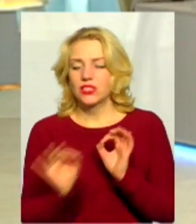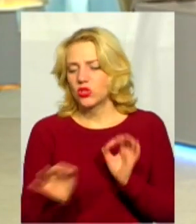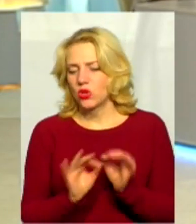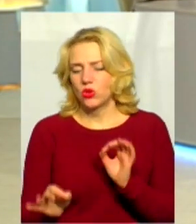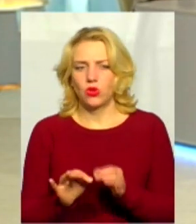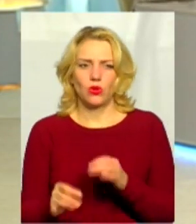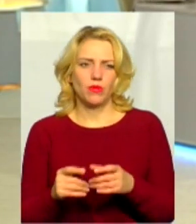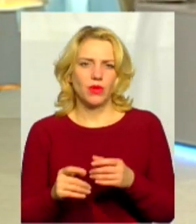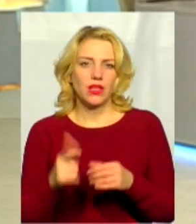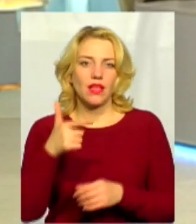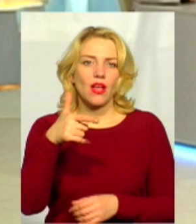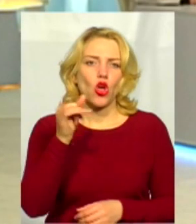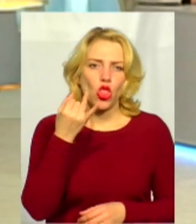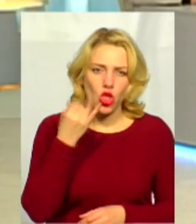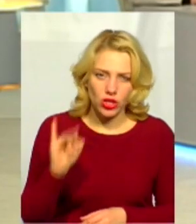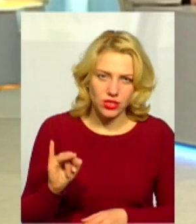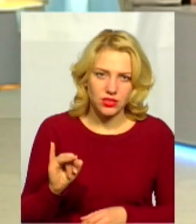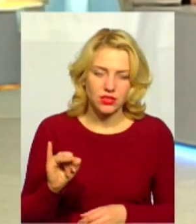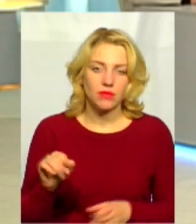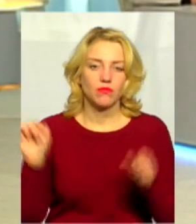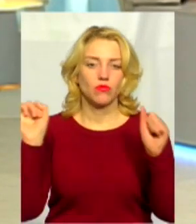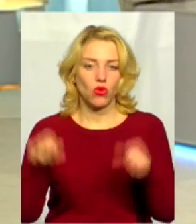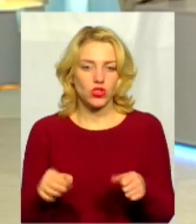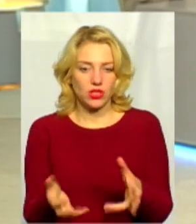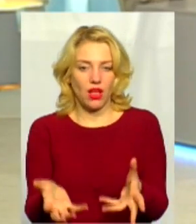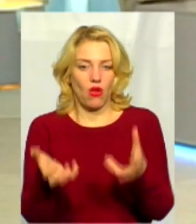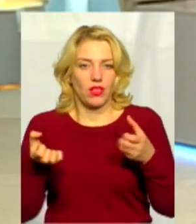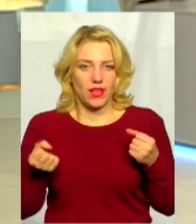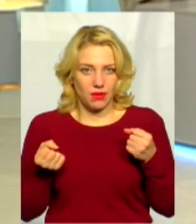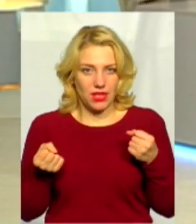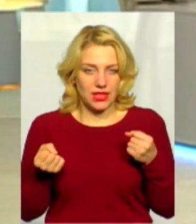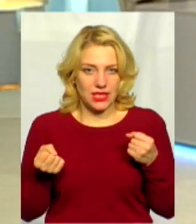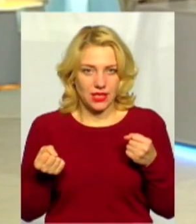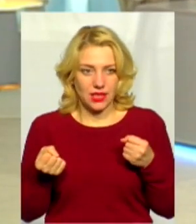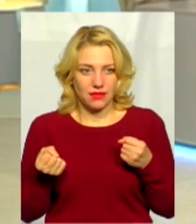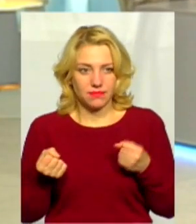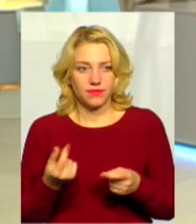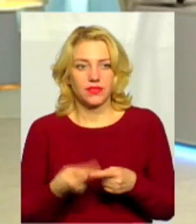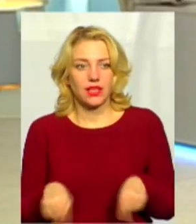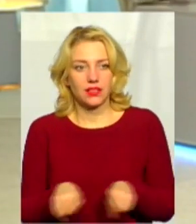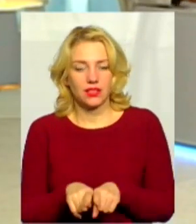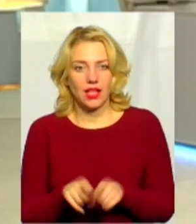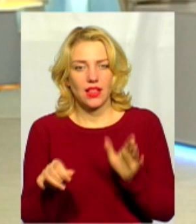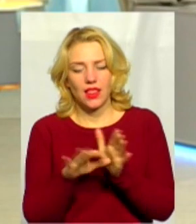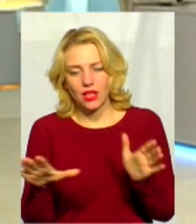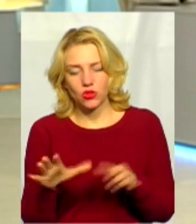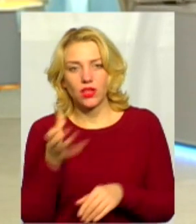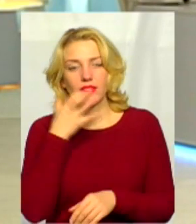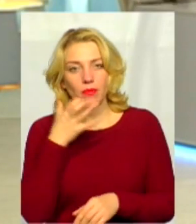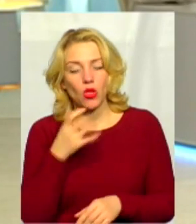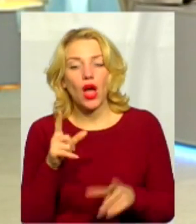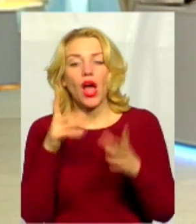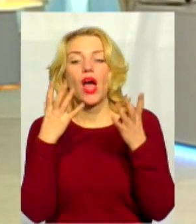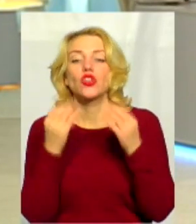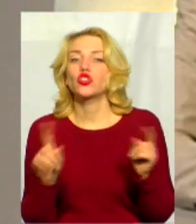із баркеті, навіть з гною, можна отримати електроенергію, тепло. А